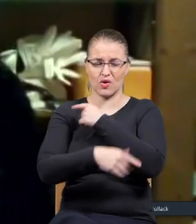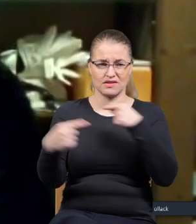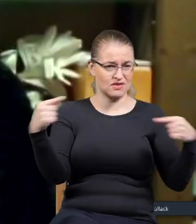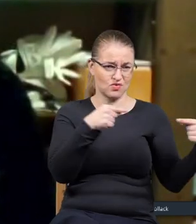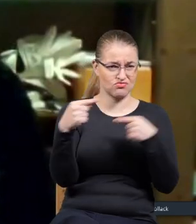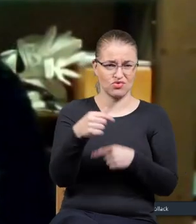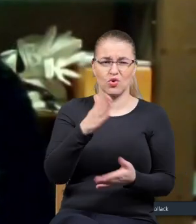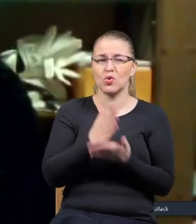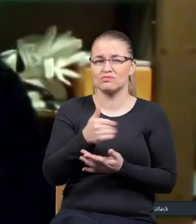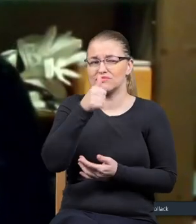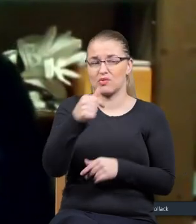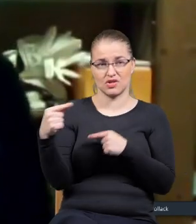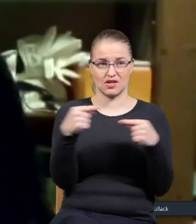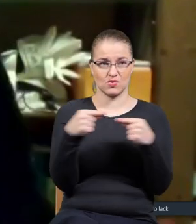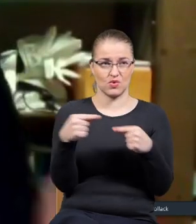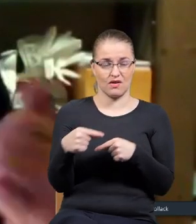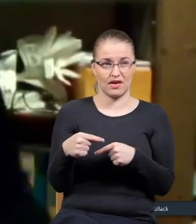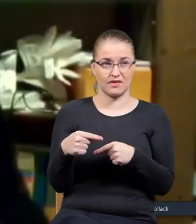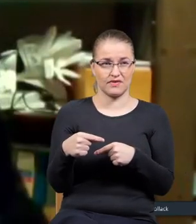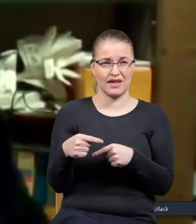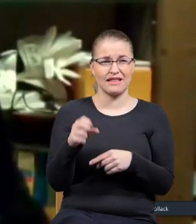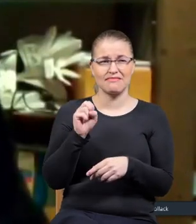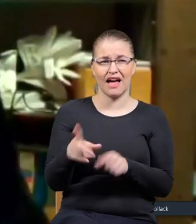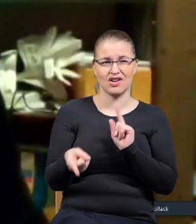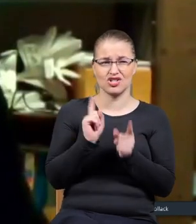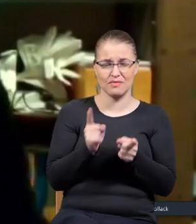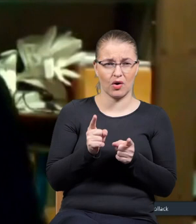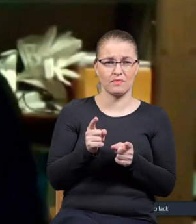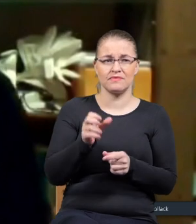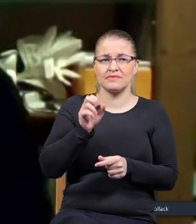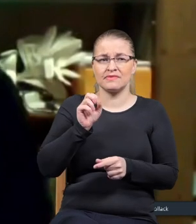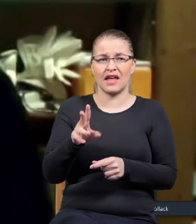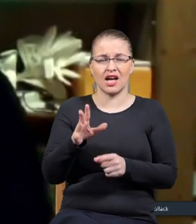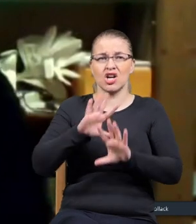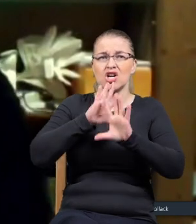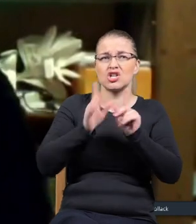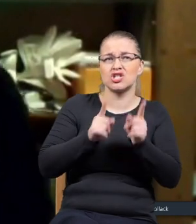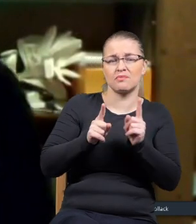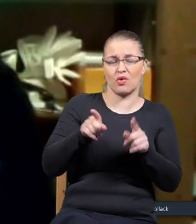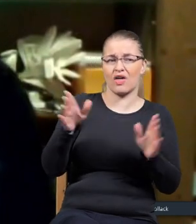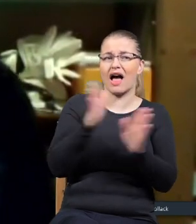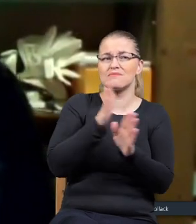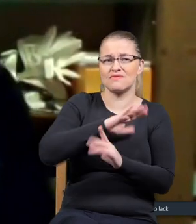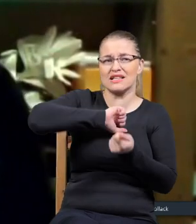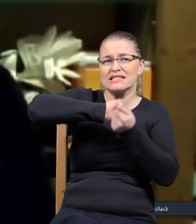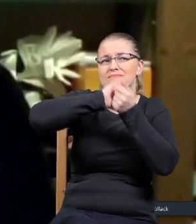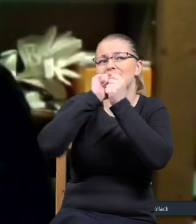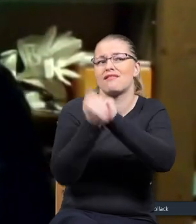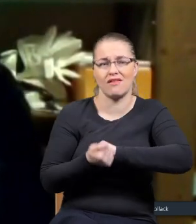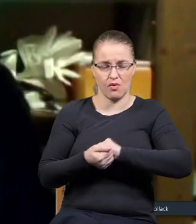dyskutować. I to tak szybko, tak szybko ta atmosfera się zmieniła. Tak szybko,